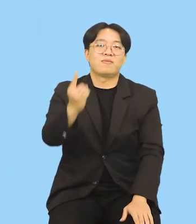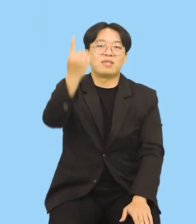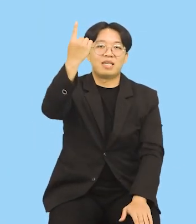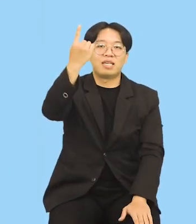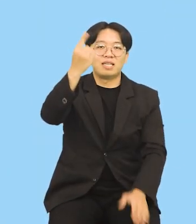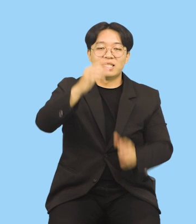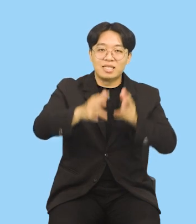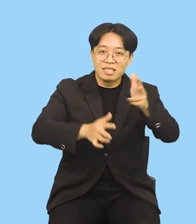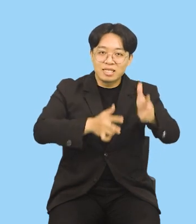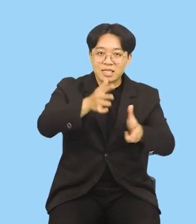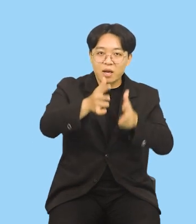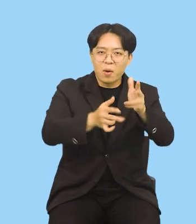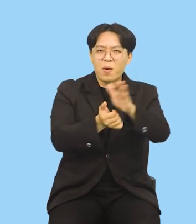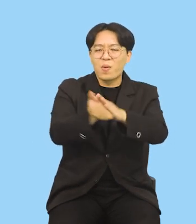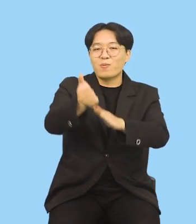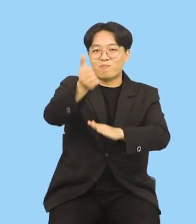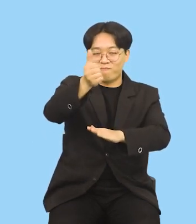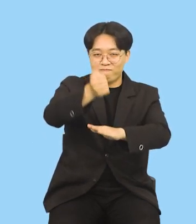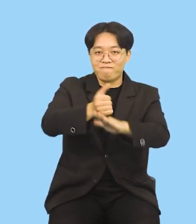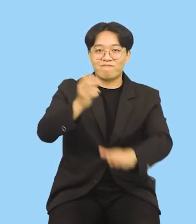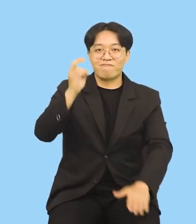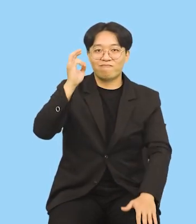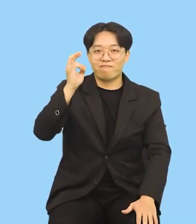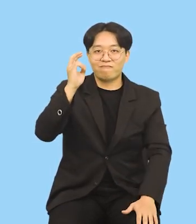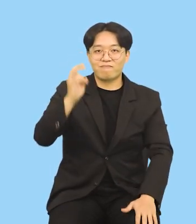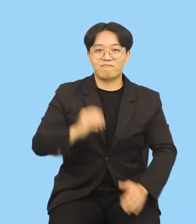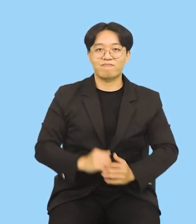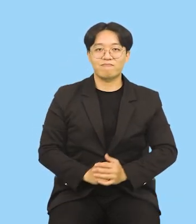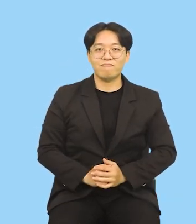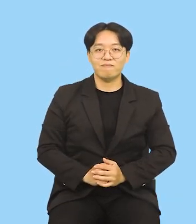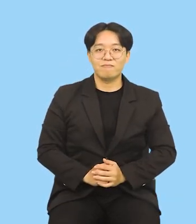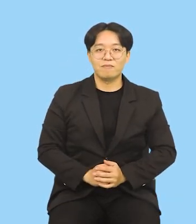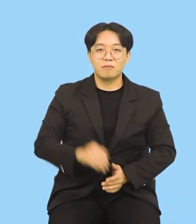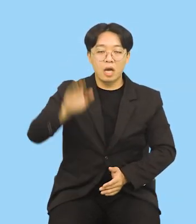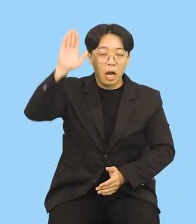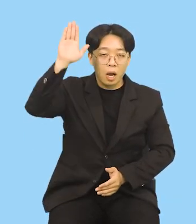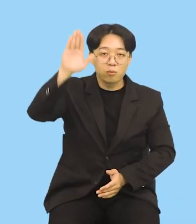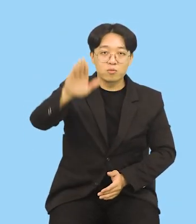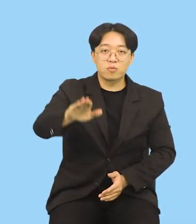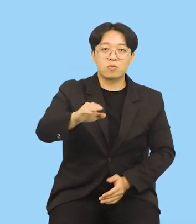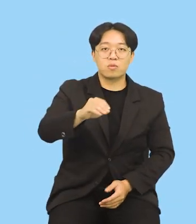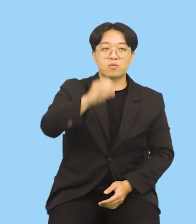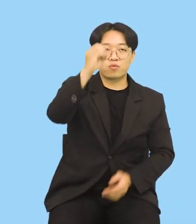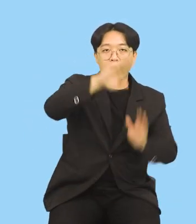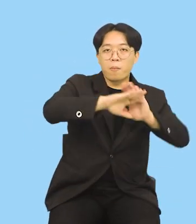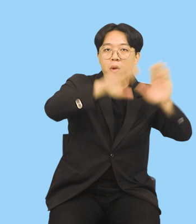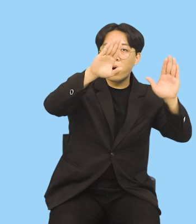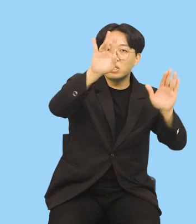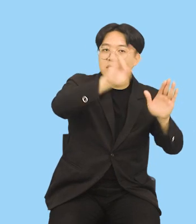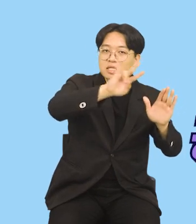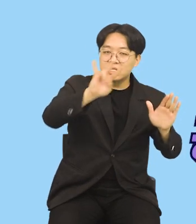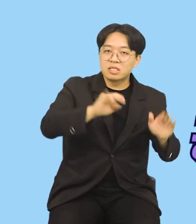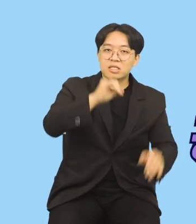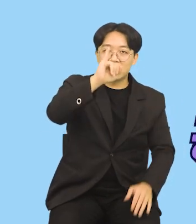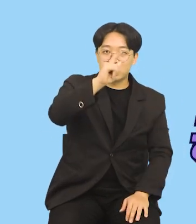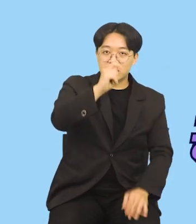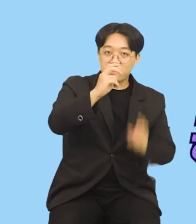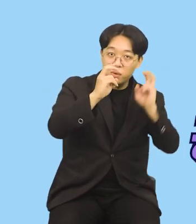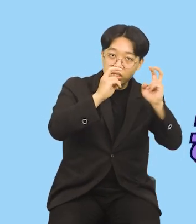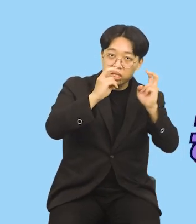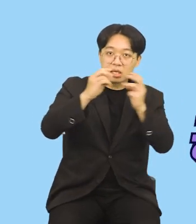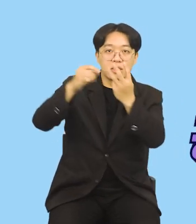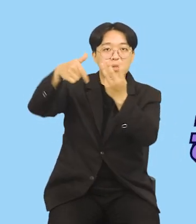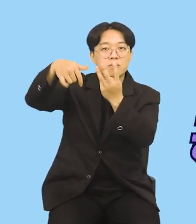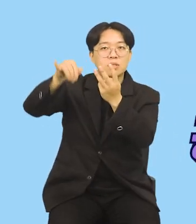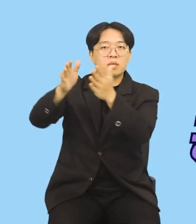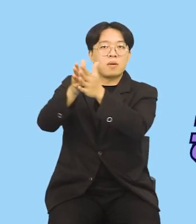통해서 성공적인 사업화와 경쟁력 향상을 동호하고 있는데요. 앞으로 광명시흥 테크노밸리, 광명시흥